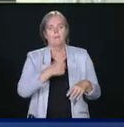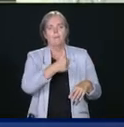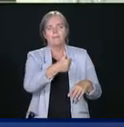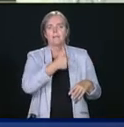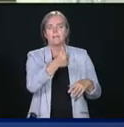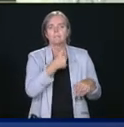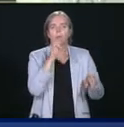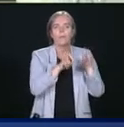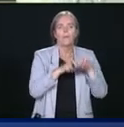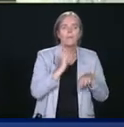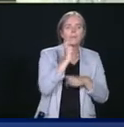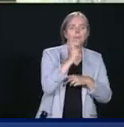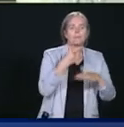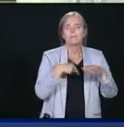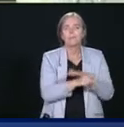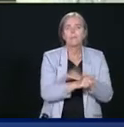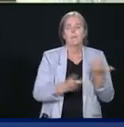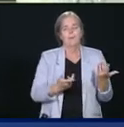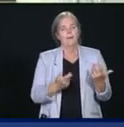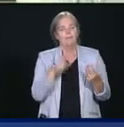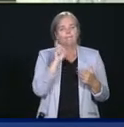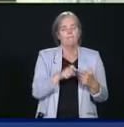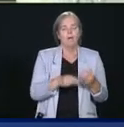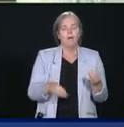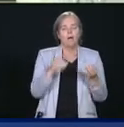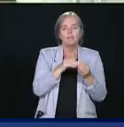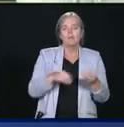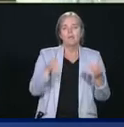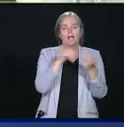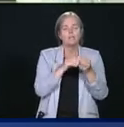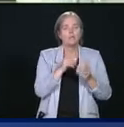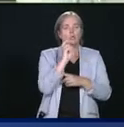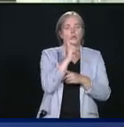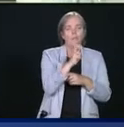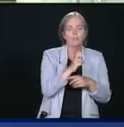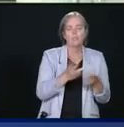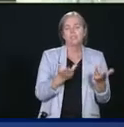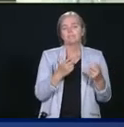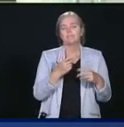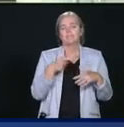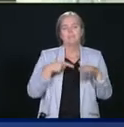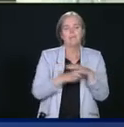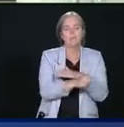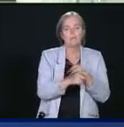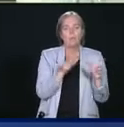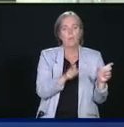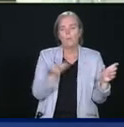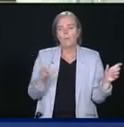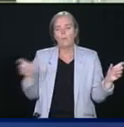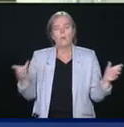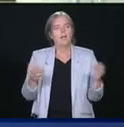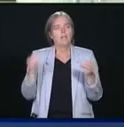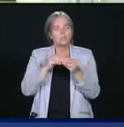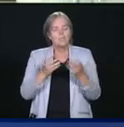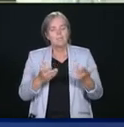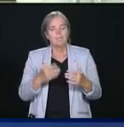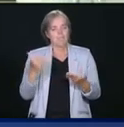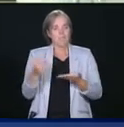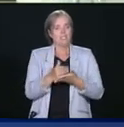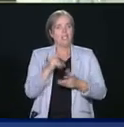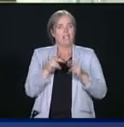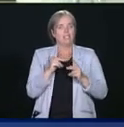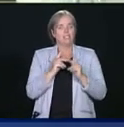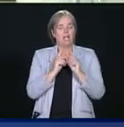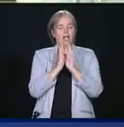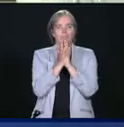besoin d'ajouter plus de wagons, plus d'autobus parce qu'il faut garder les gens espacés. En même temps